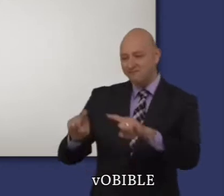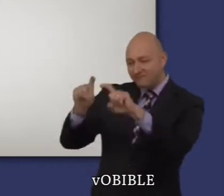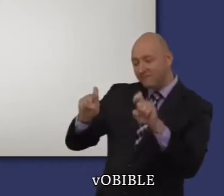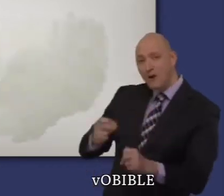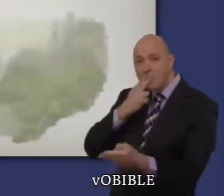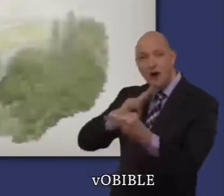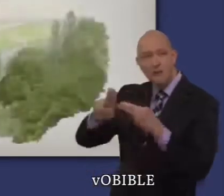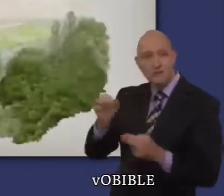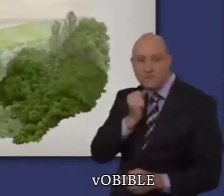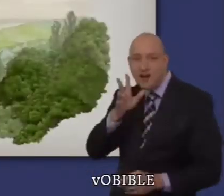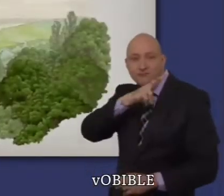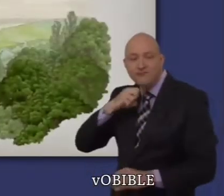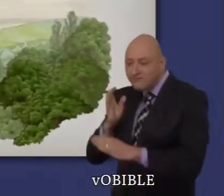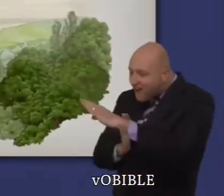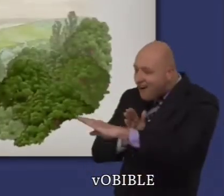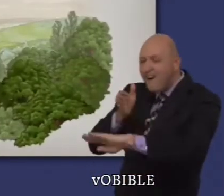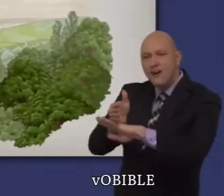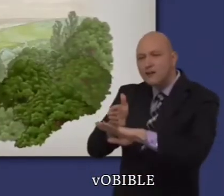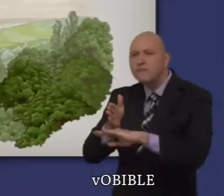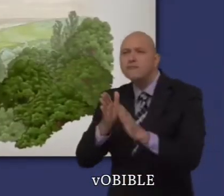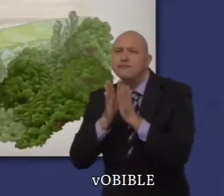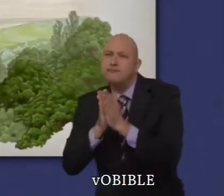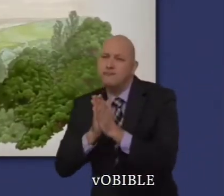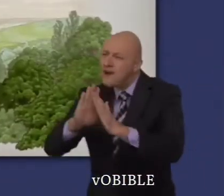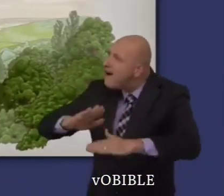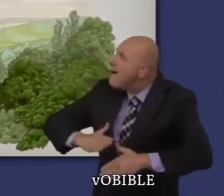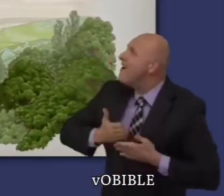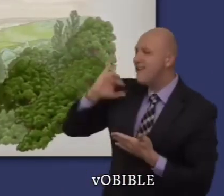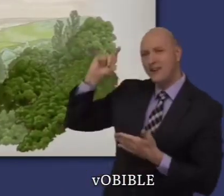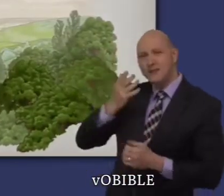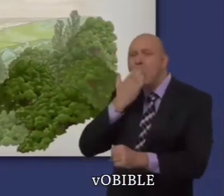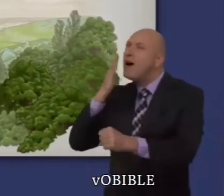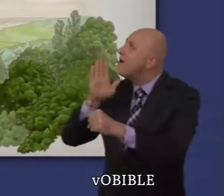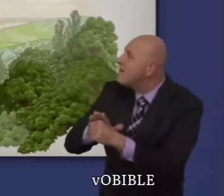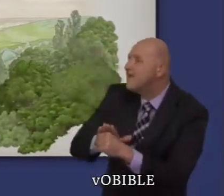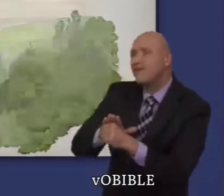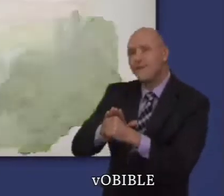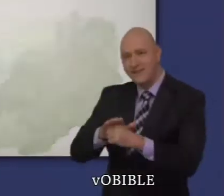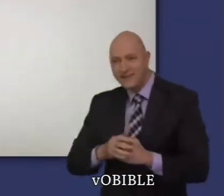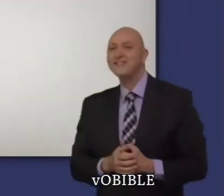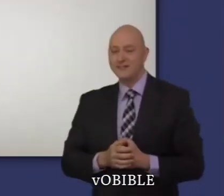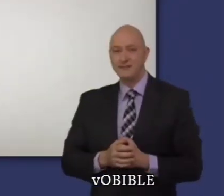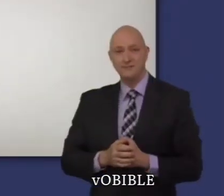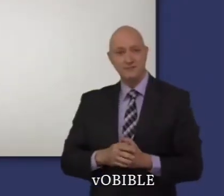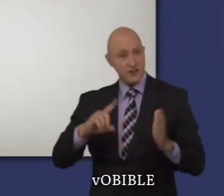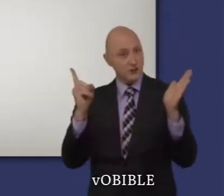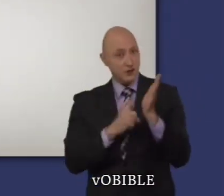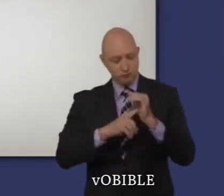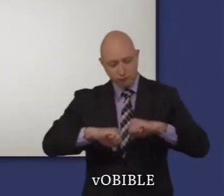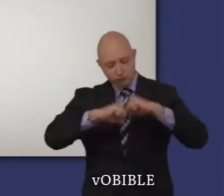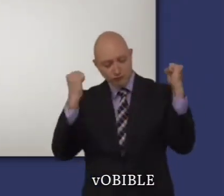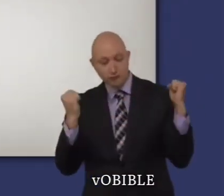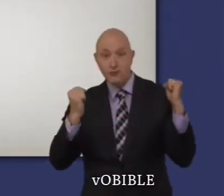Le Deutéronome exhorte les israélites à aimer Jéhovah et à lui obéir dans le pays qu'il s'apprête à leur donner. Ce livre